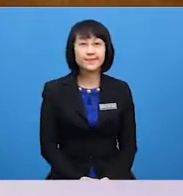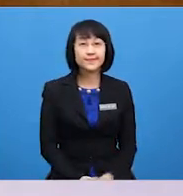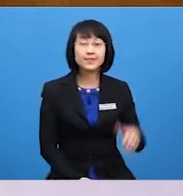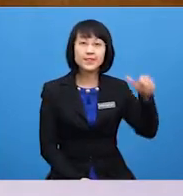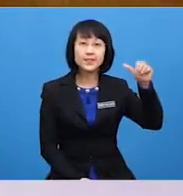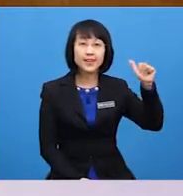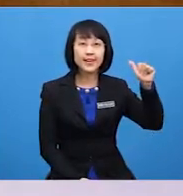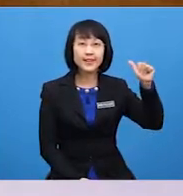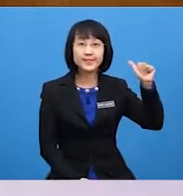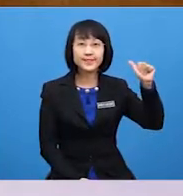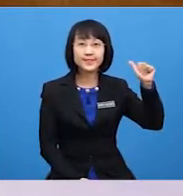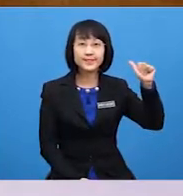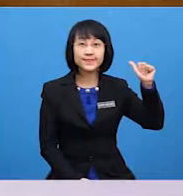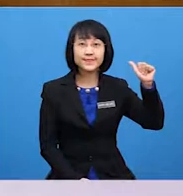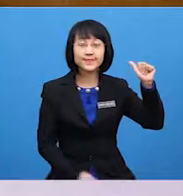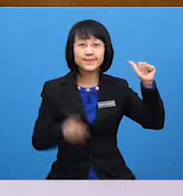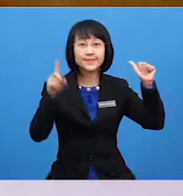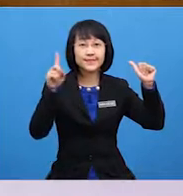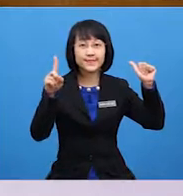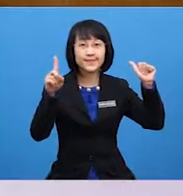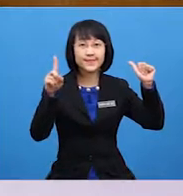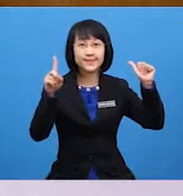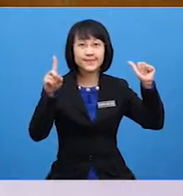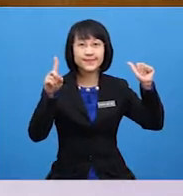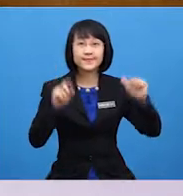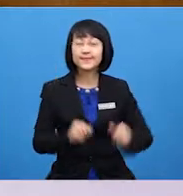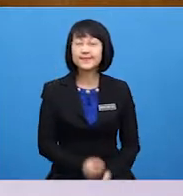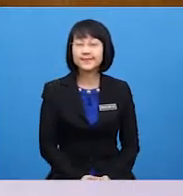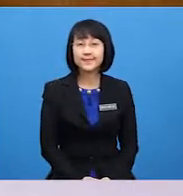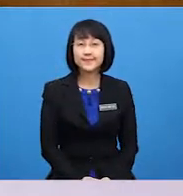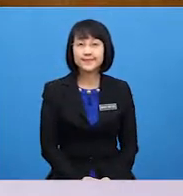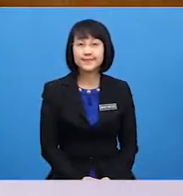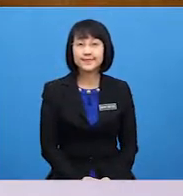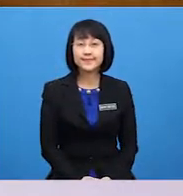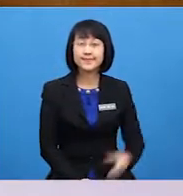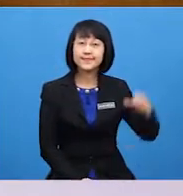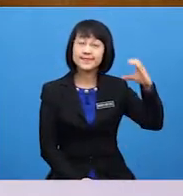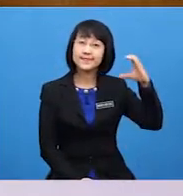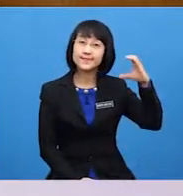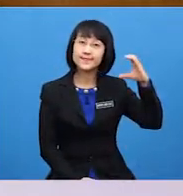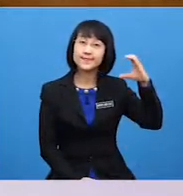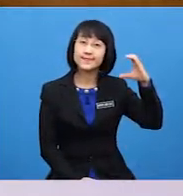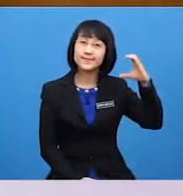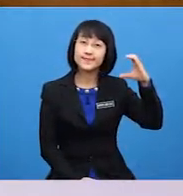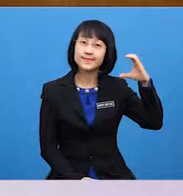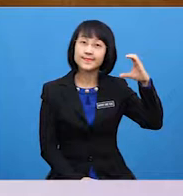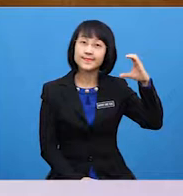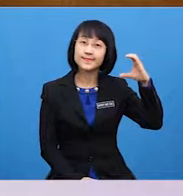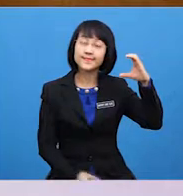A is 1 Letter C is